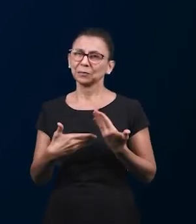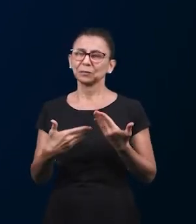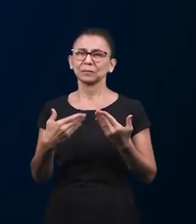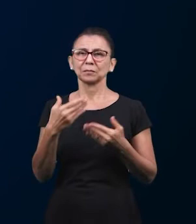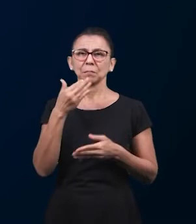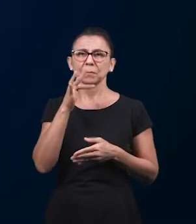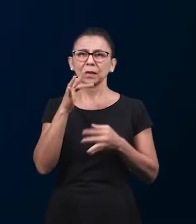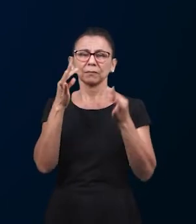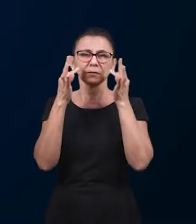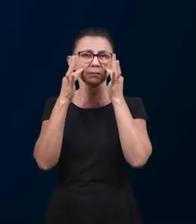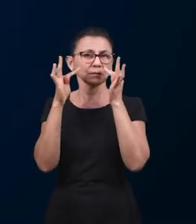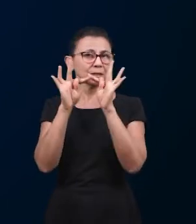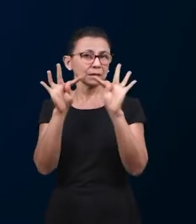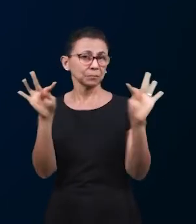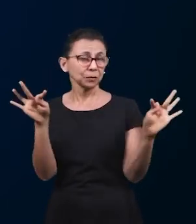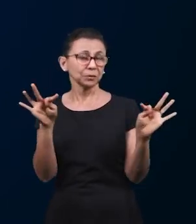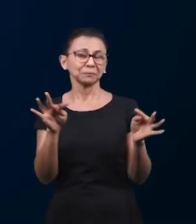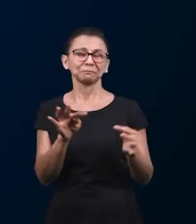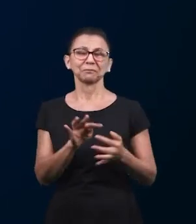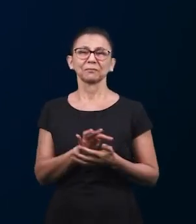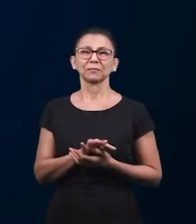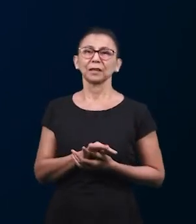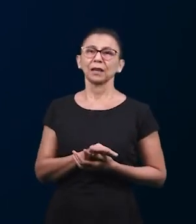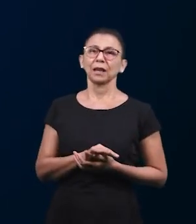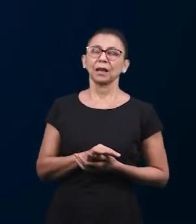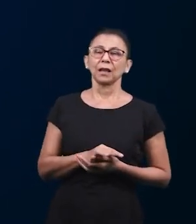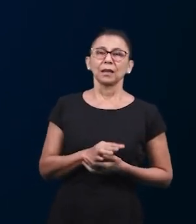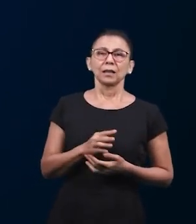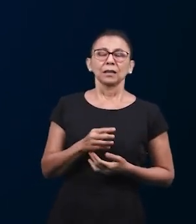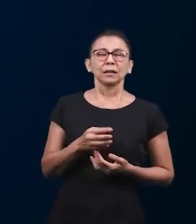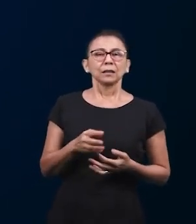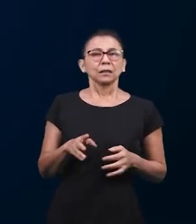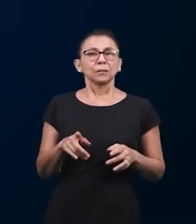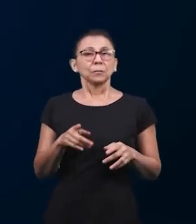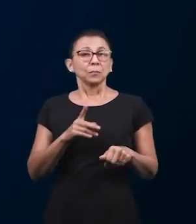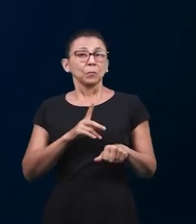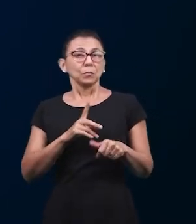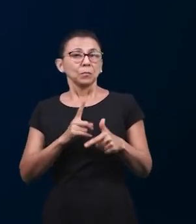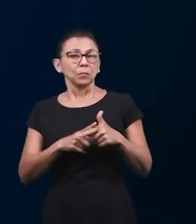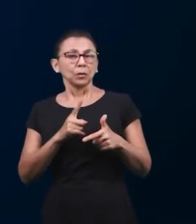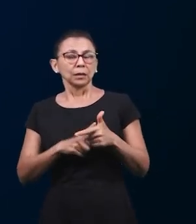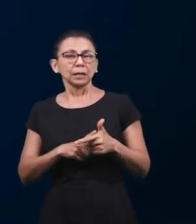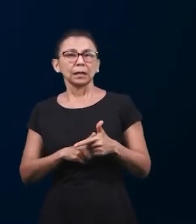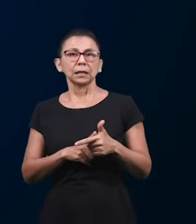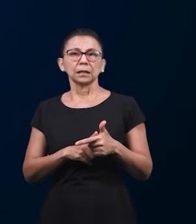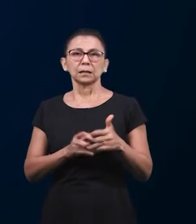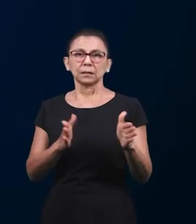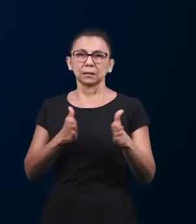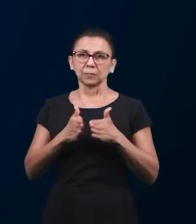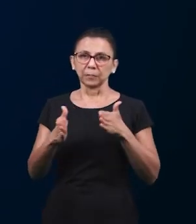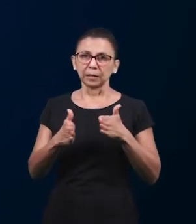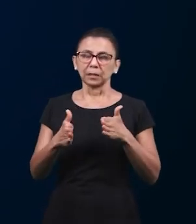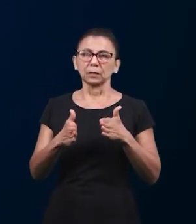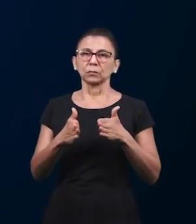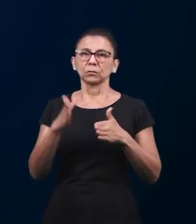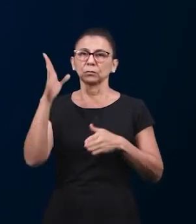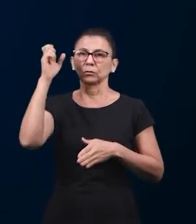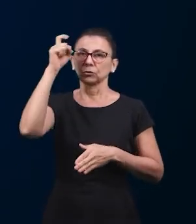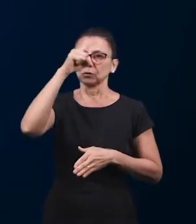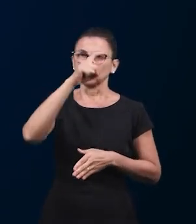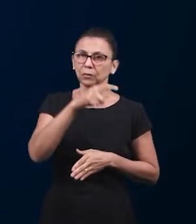это великое свидетельство хотел бы поделиться этим свидетельством и сказать вам что среди всей этой трудной ситуации